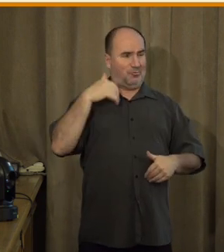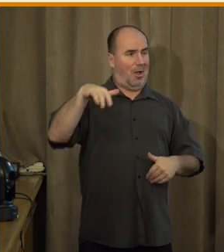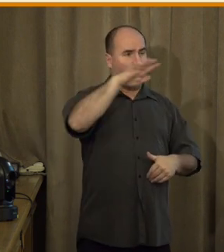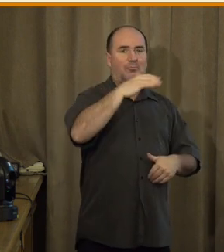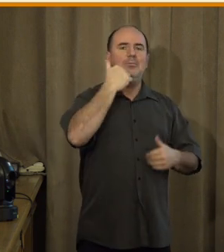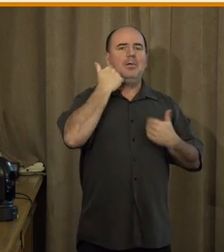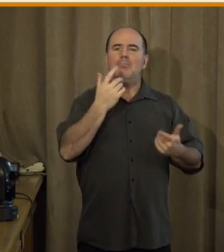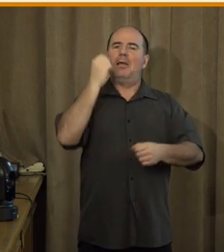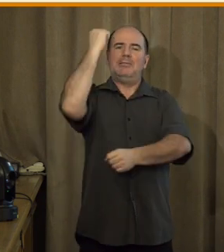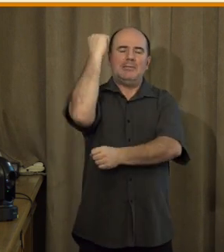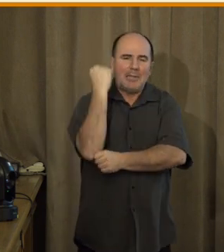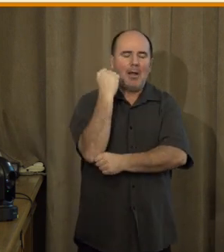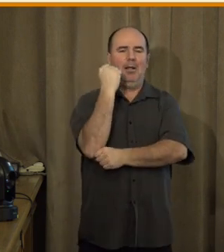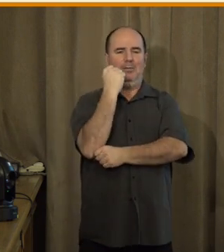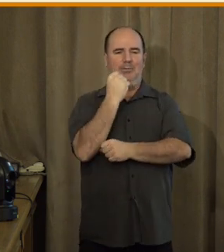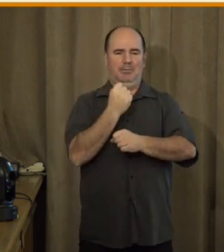kompetence.